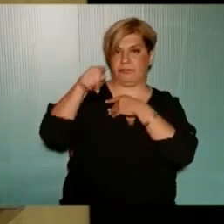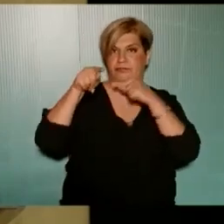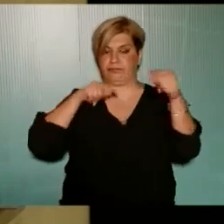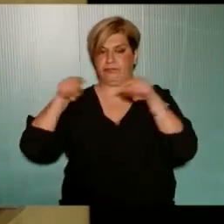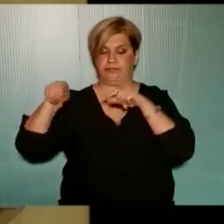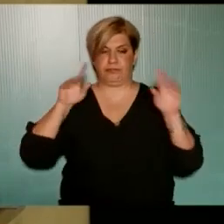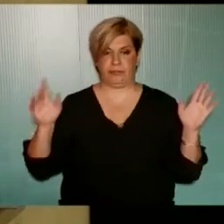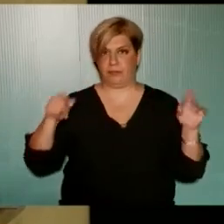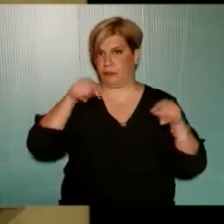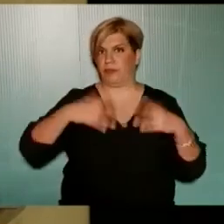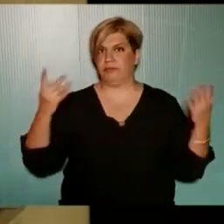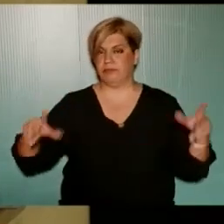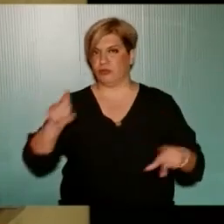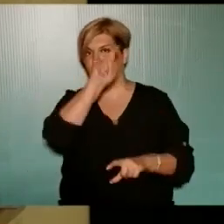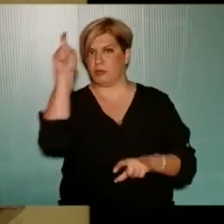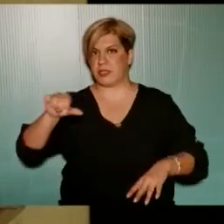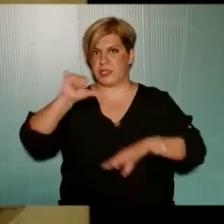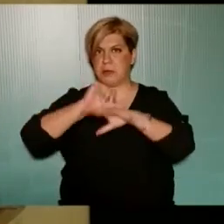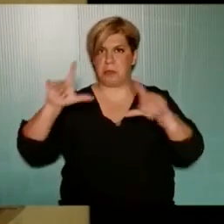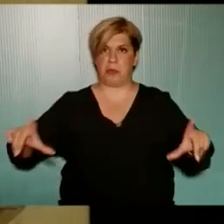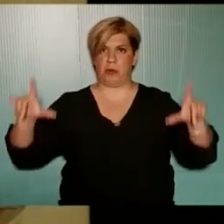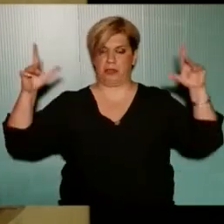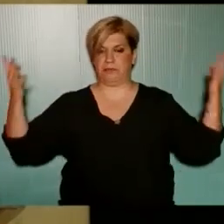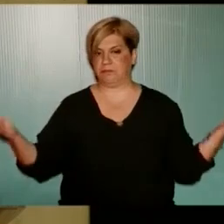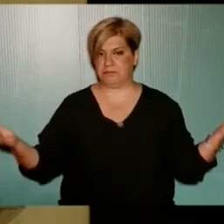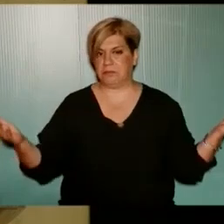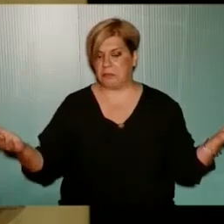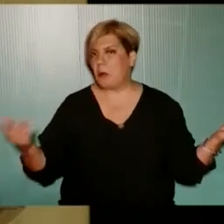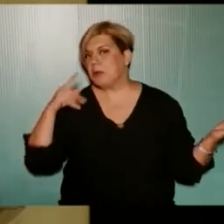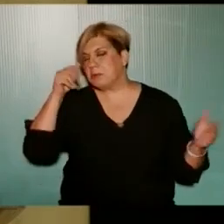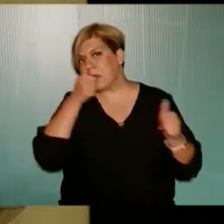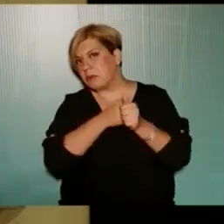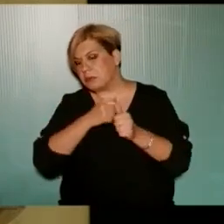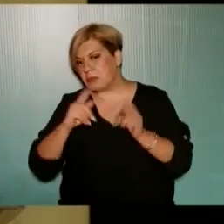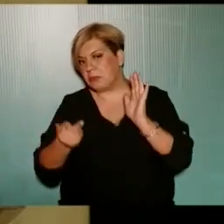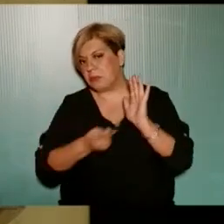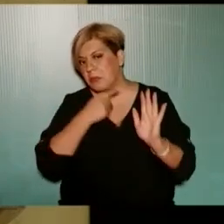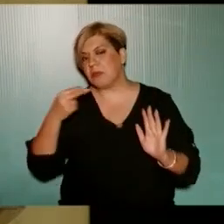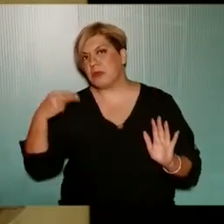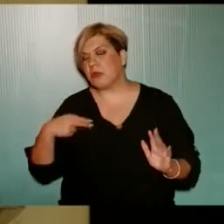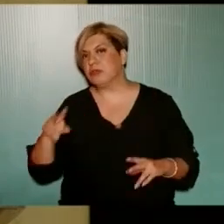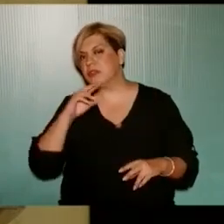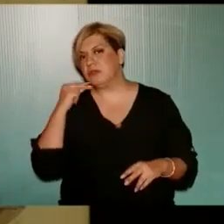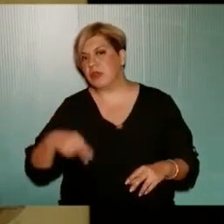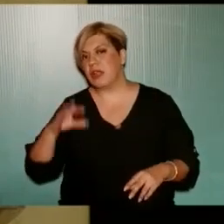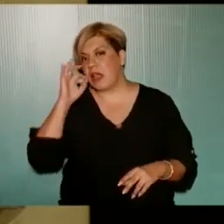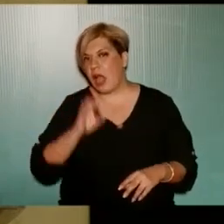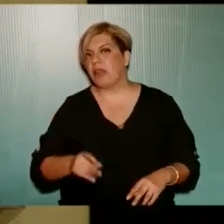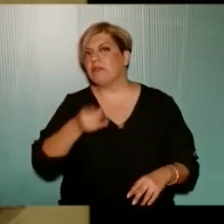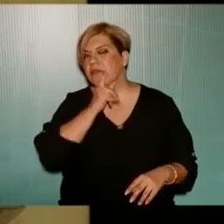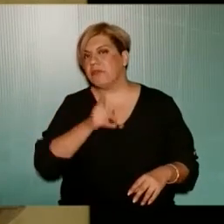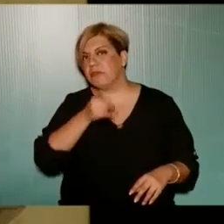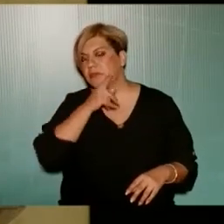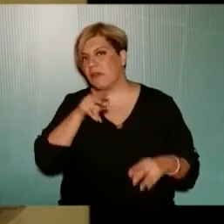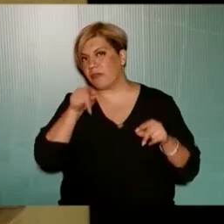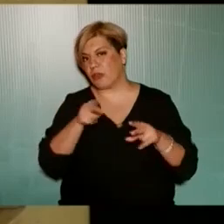στον άλλον για την κατάσταση της πόλης. Αυτό γίνεται, δεν γίνεται όσοι μας παρακολουθείτε πρώτη φορά μόνο σε αυτό το Δημοτικό Συμβούλιο, σε κάθε Δημοτικό Συμβούλο